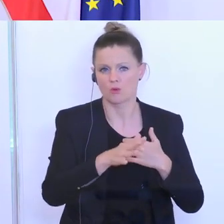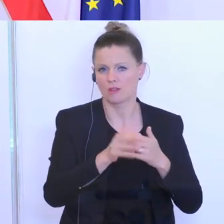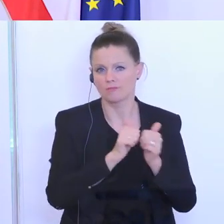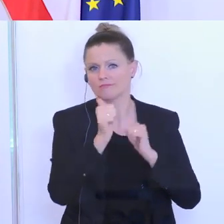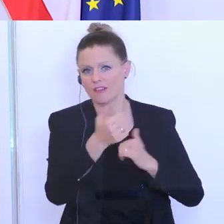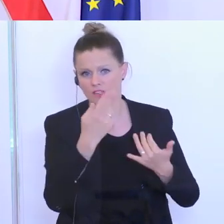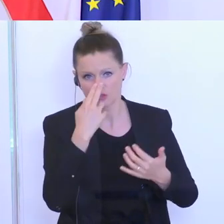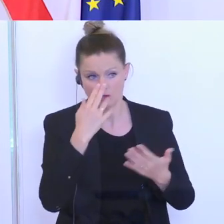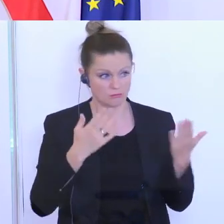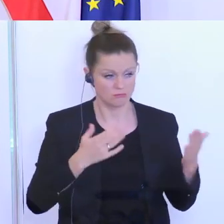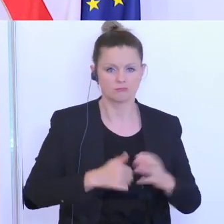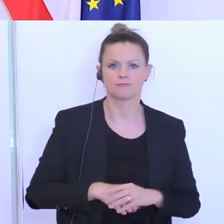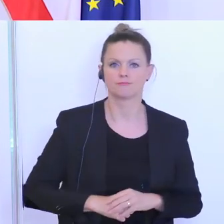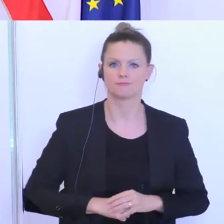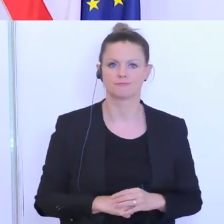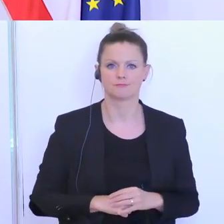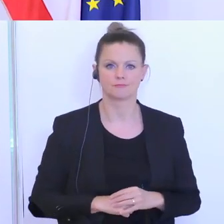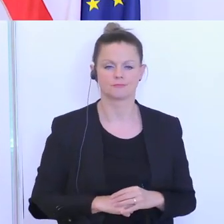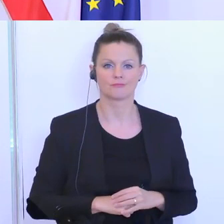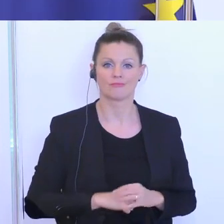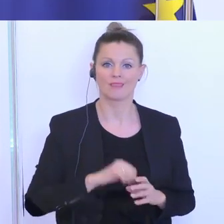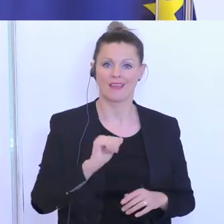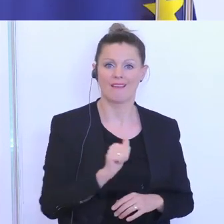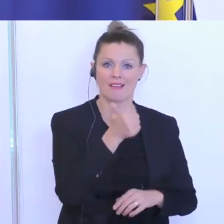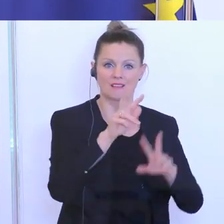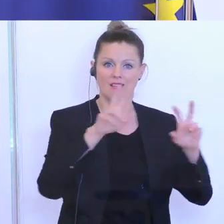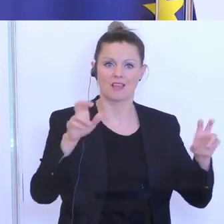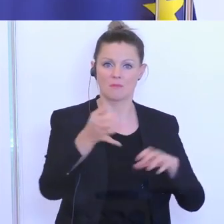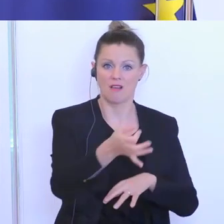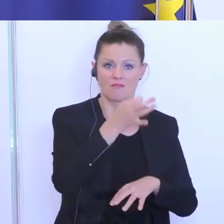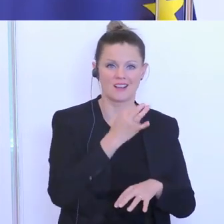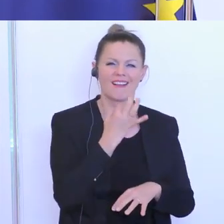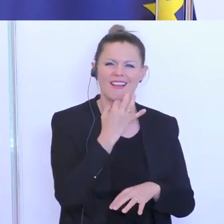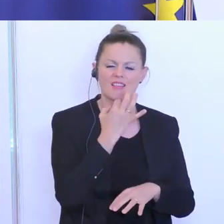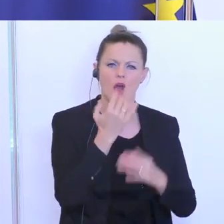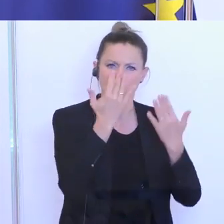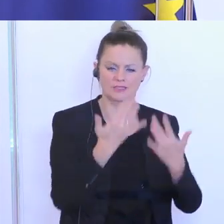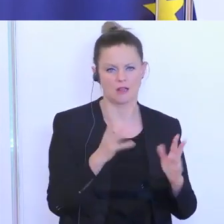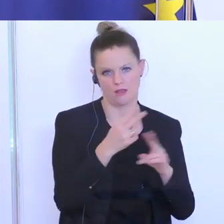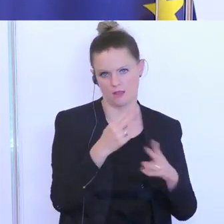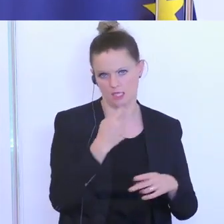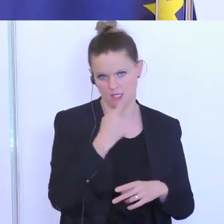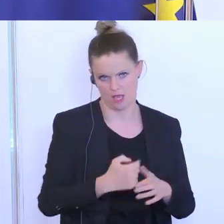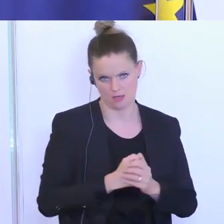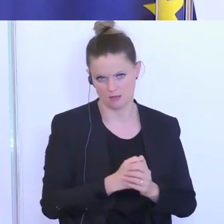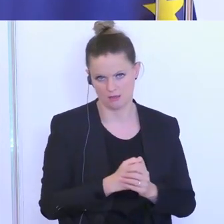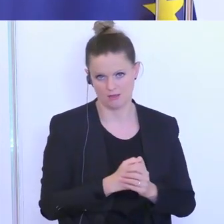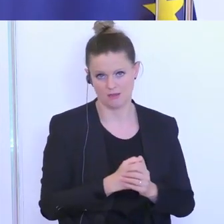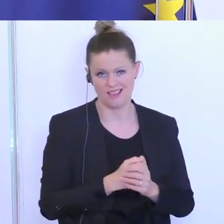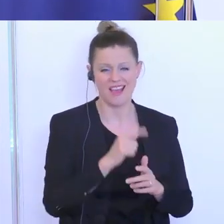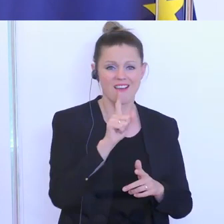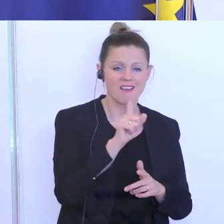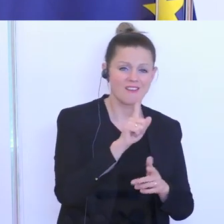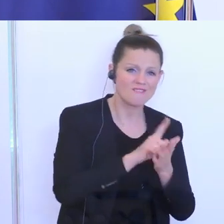Frau Gier? Zur ersten Frage, ich kann Ihnen keine genauere exakte Zahl sagen, wann welches